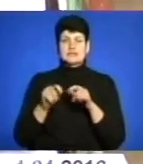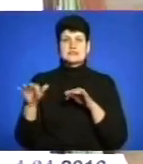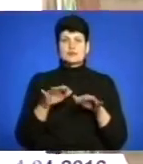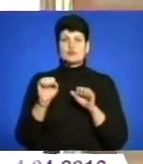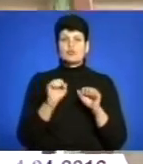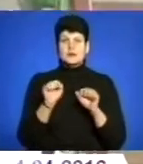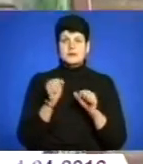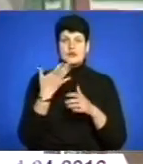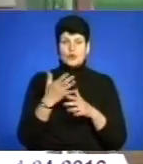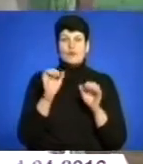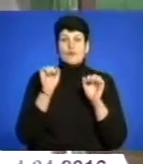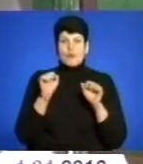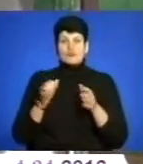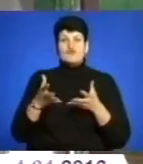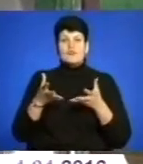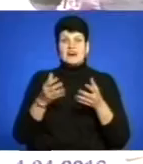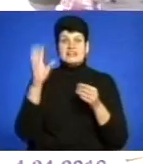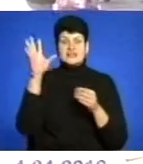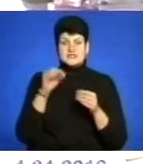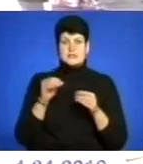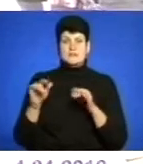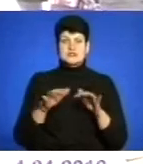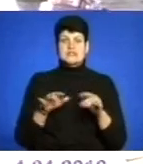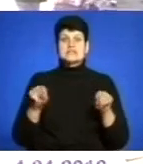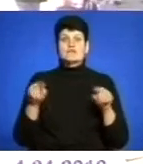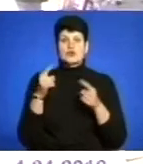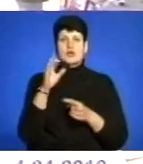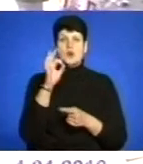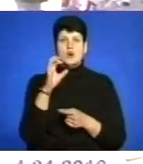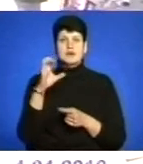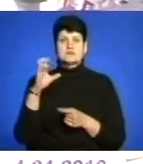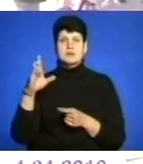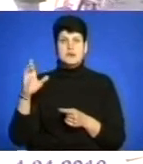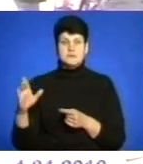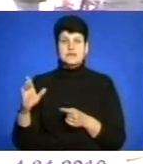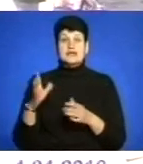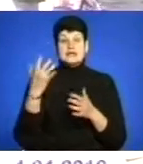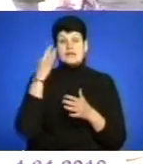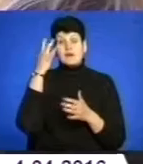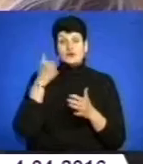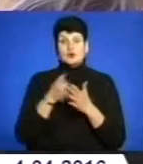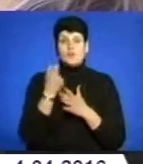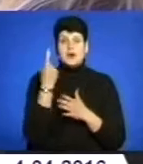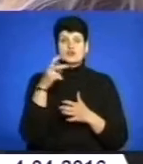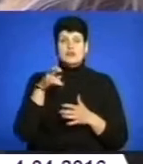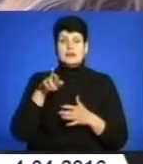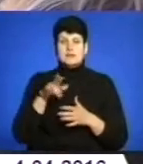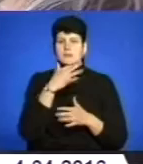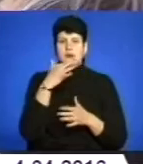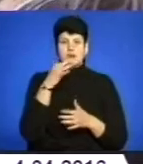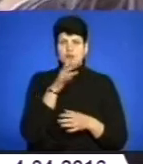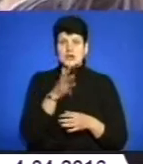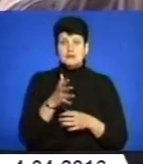про якому мешканці здатні впливати на всі процеси – це створення ОСББ. Здавалось би, що до 1 липня ще багато часу,